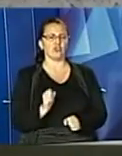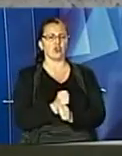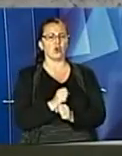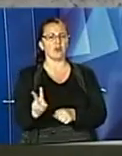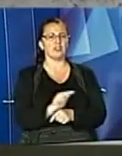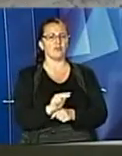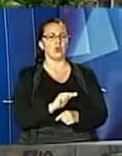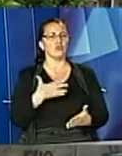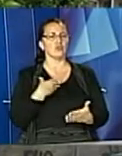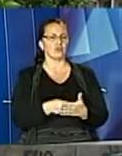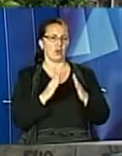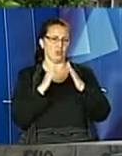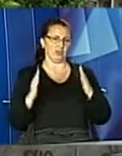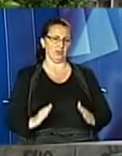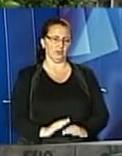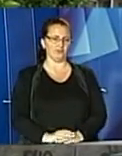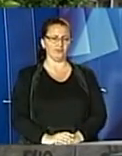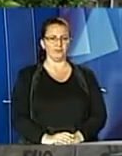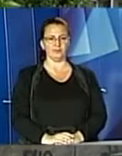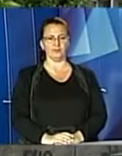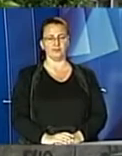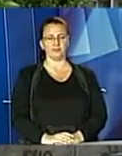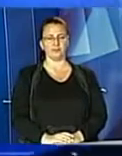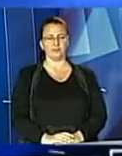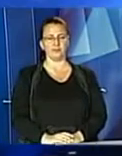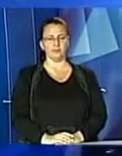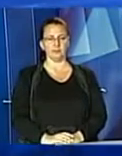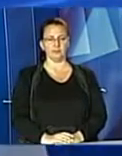своєму будинку. Олена Данило, Тарас Фомін, Новини.